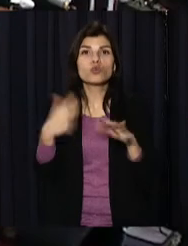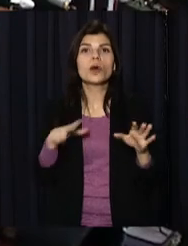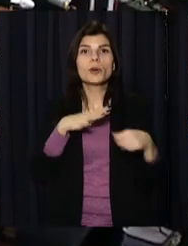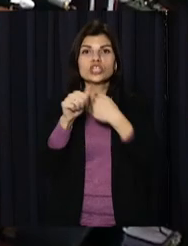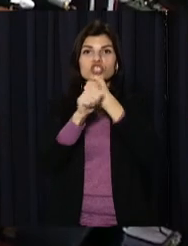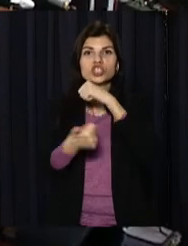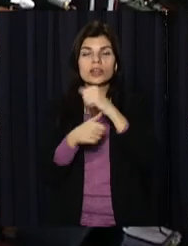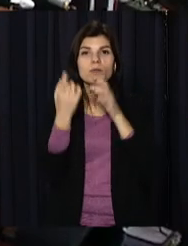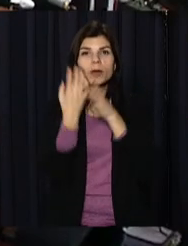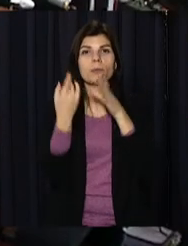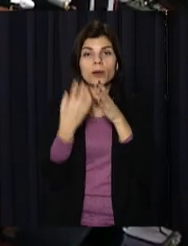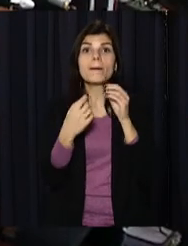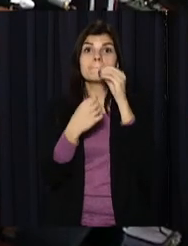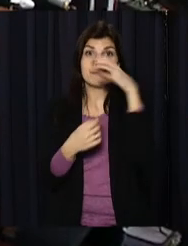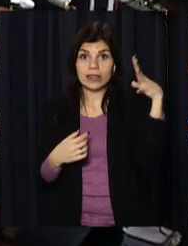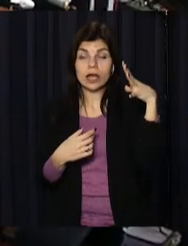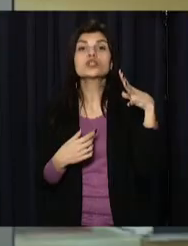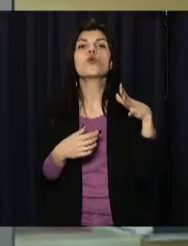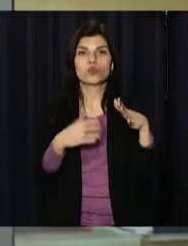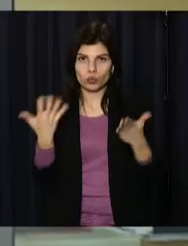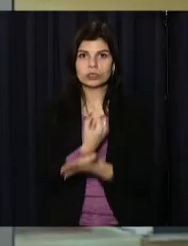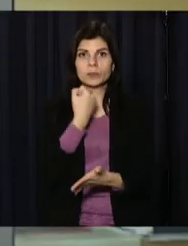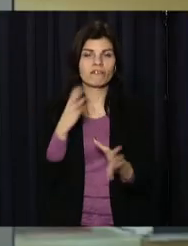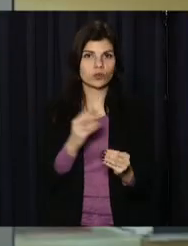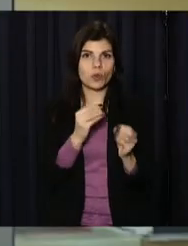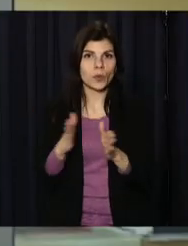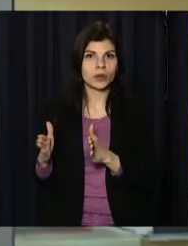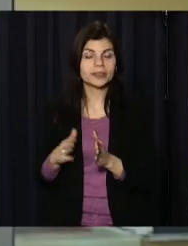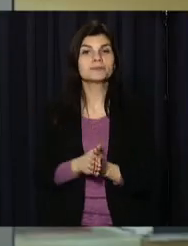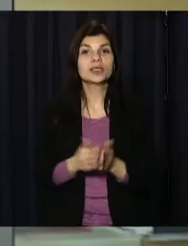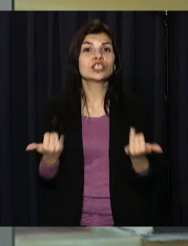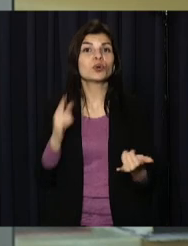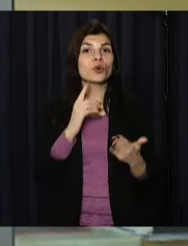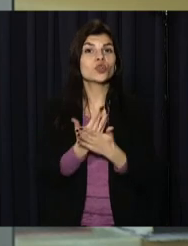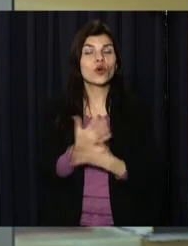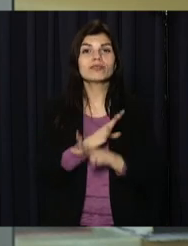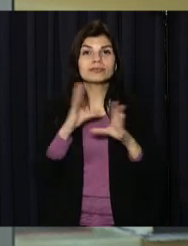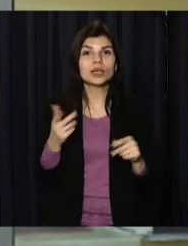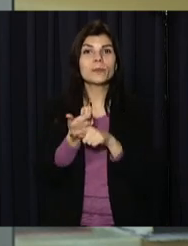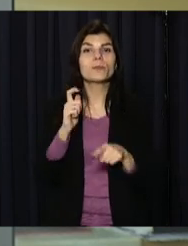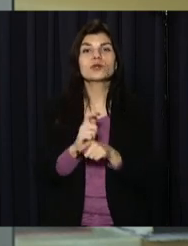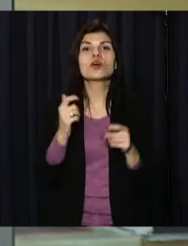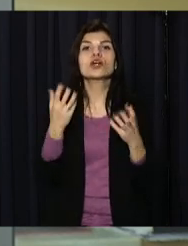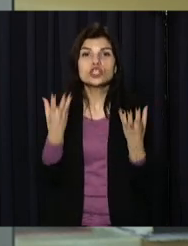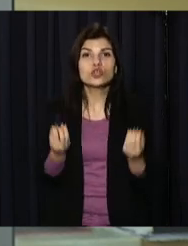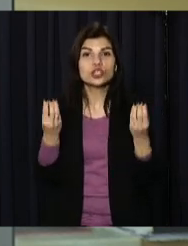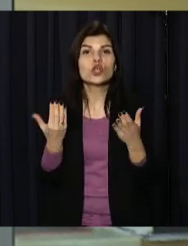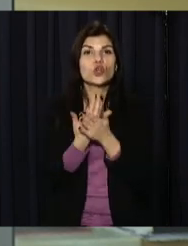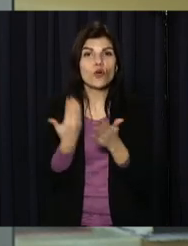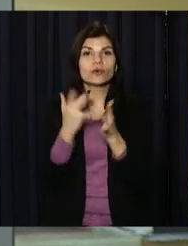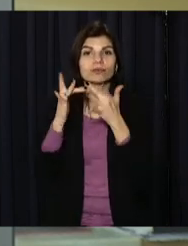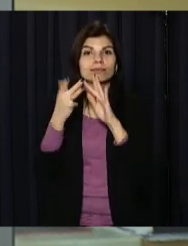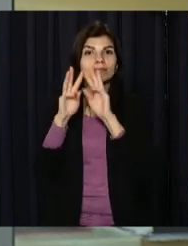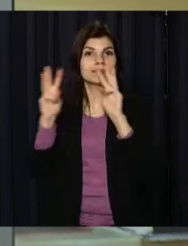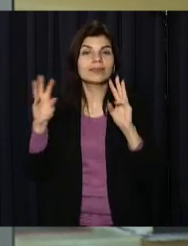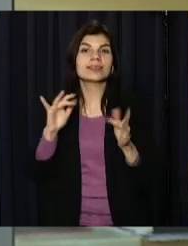стартів, 15 з них успішні. На цю годину в мене все. Більше інформації читайте на нашому сайті та в